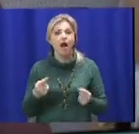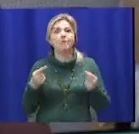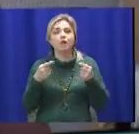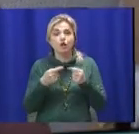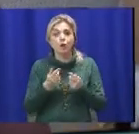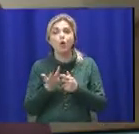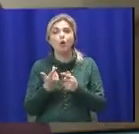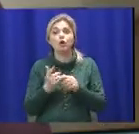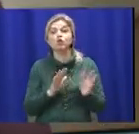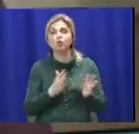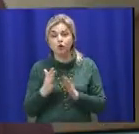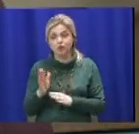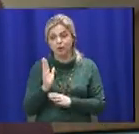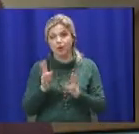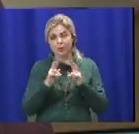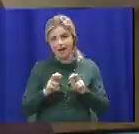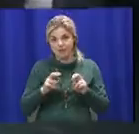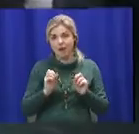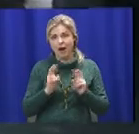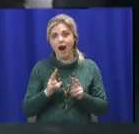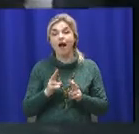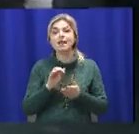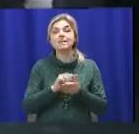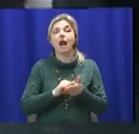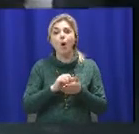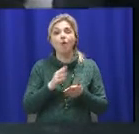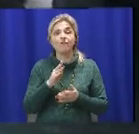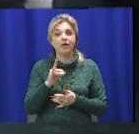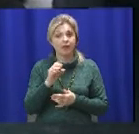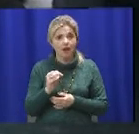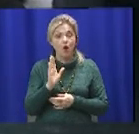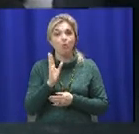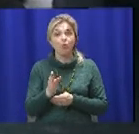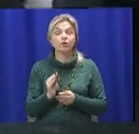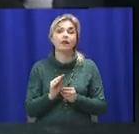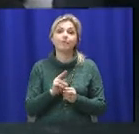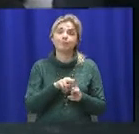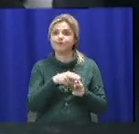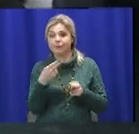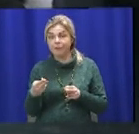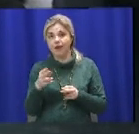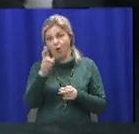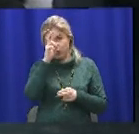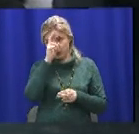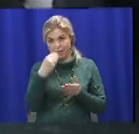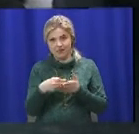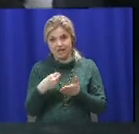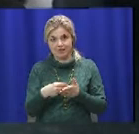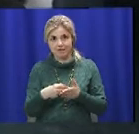кількість збільші случаїв буде розраховуватися як страхові і буде покриватися за счет государственних средств.